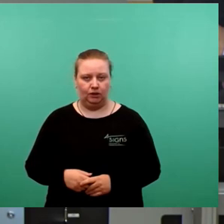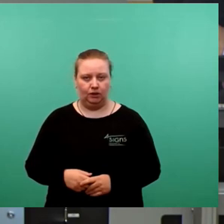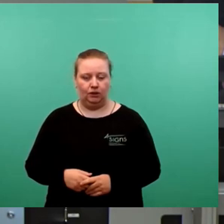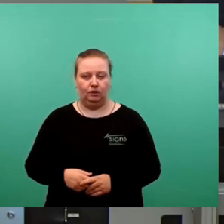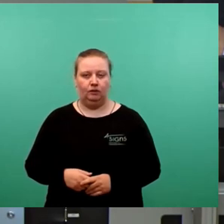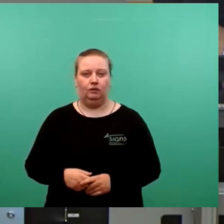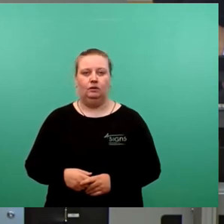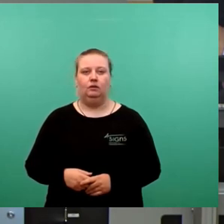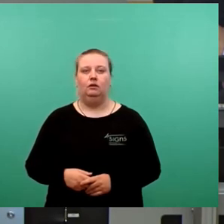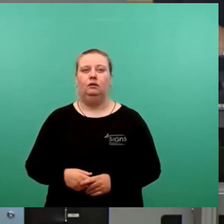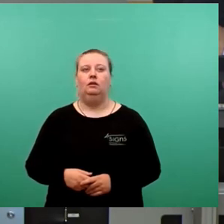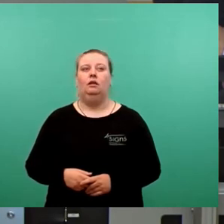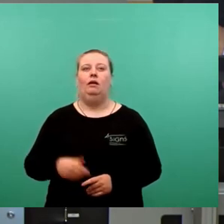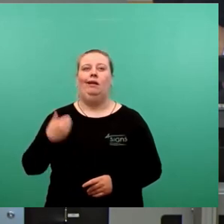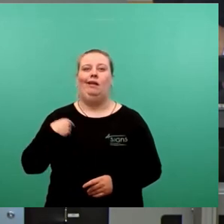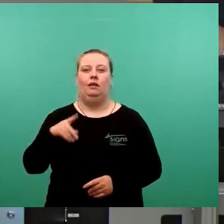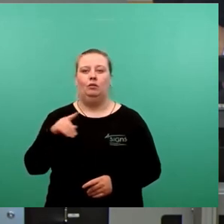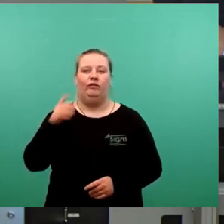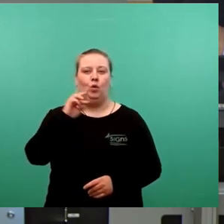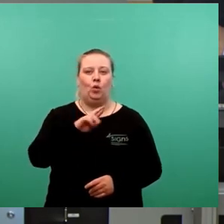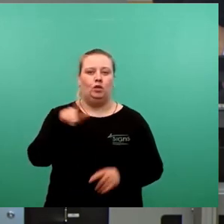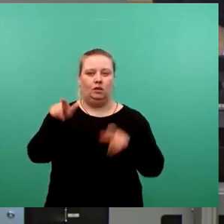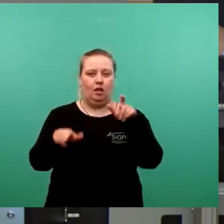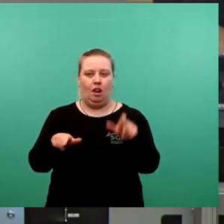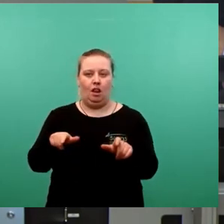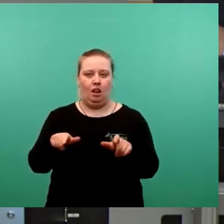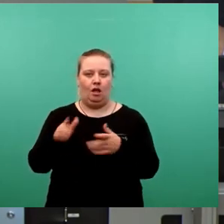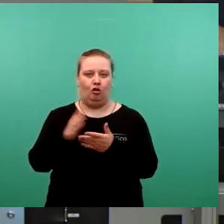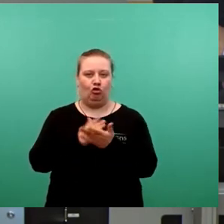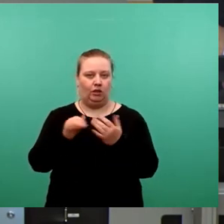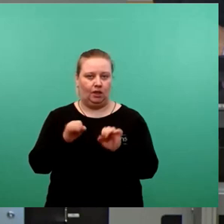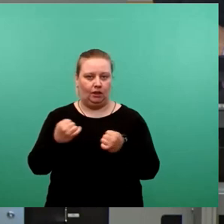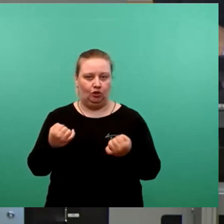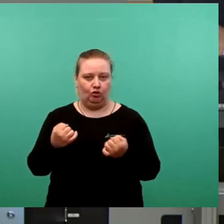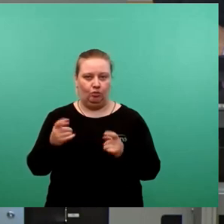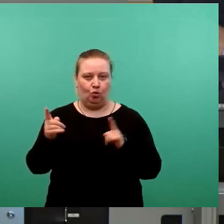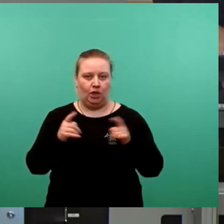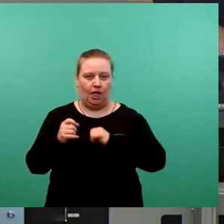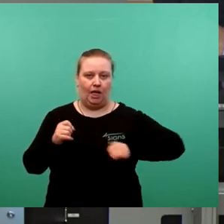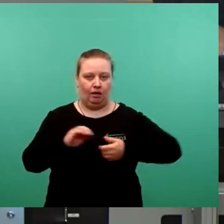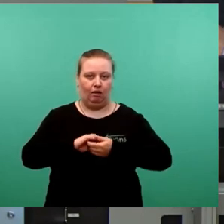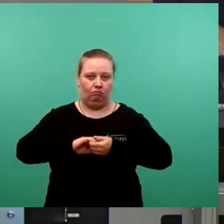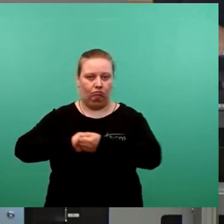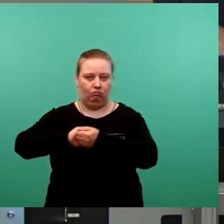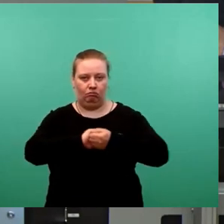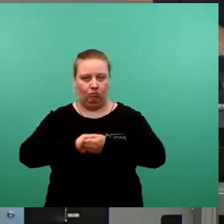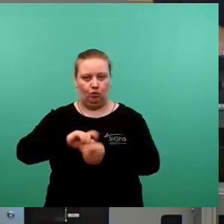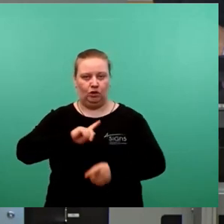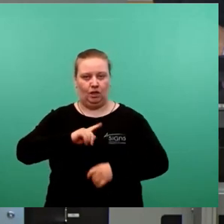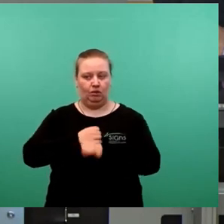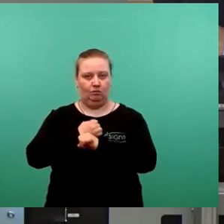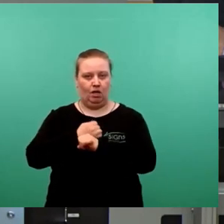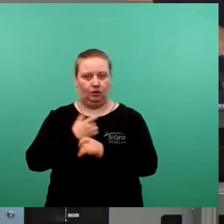Weder Herr de Maizière noch Frau Röstl kann darüber bestimmen, mit wem die Linke koaliert. Das macht die Linke selbst.